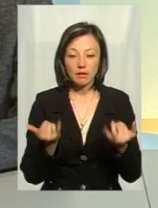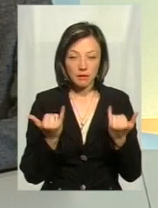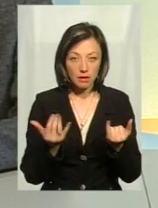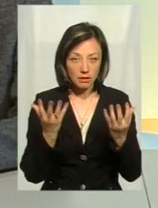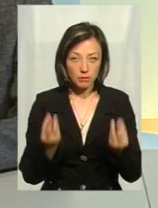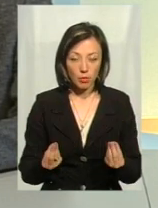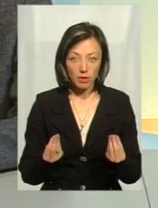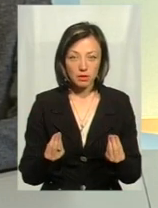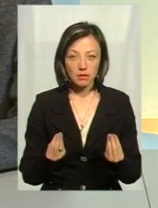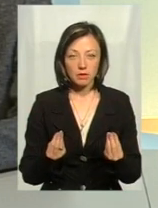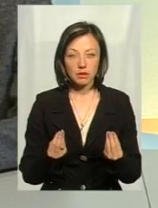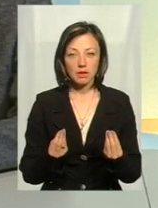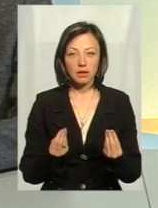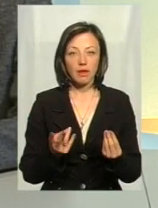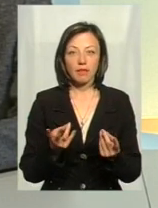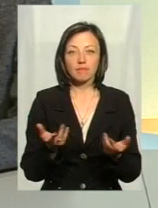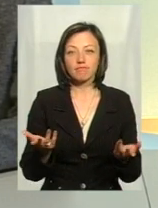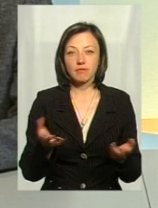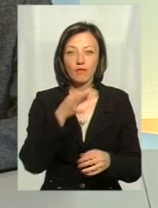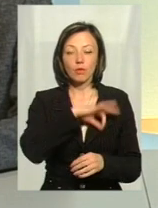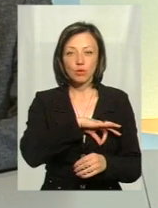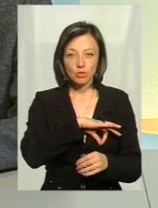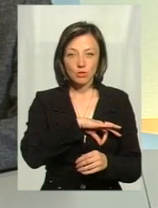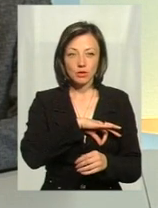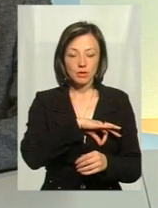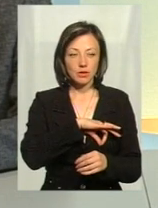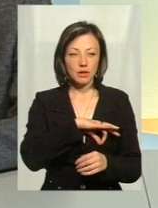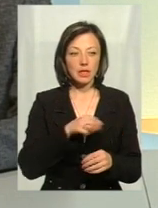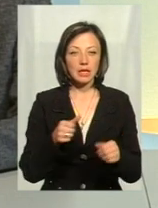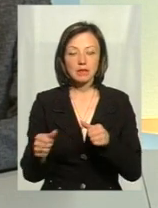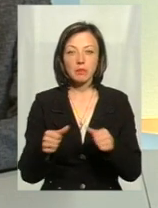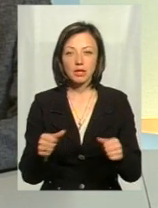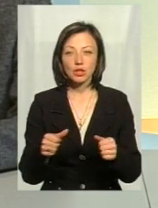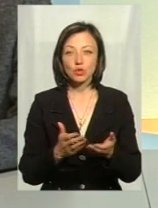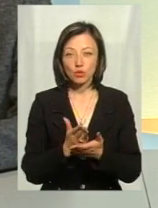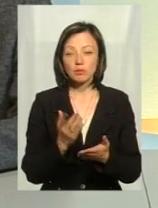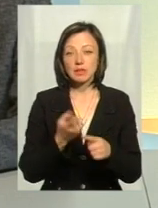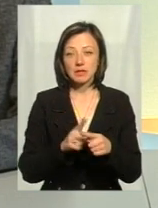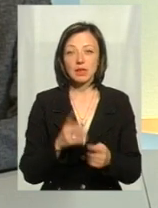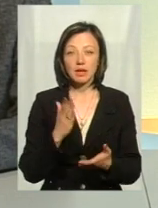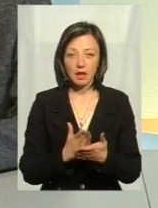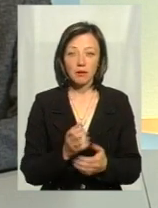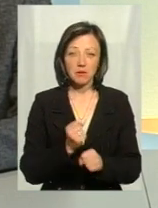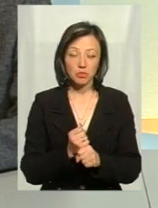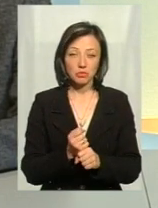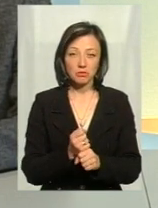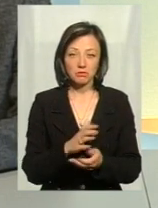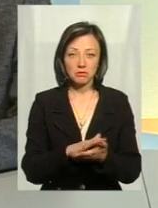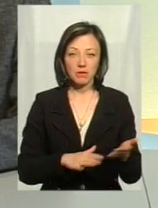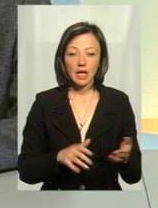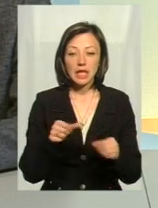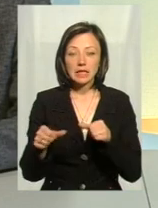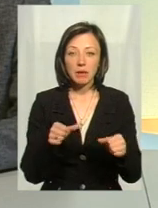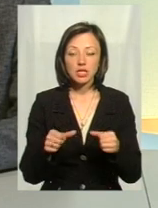момент, ну, не можна сказати, що керуються, чи користуються диспетчерською службою, але воно є і воно працює. Тобто,